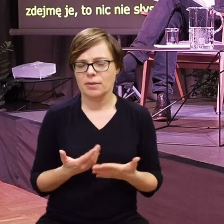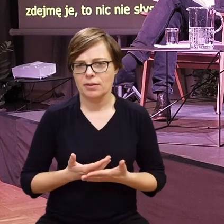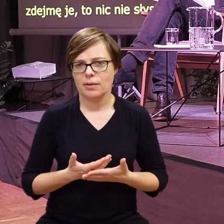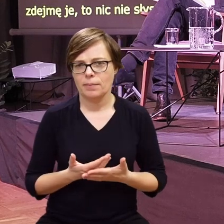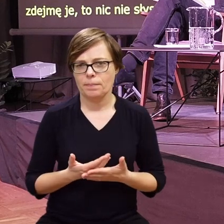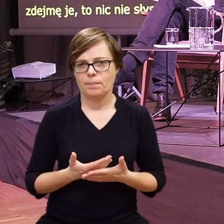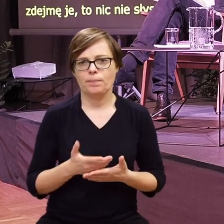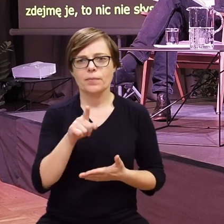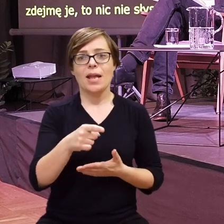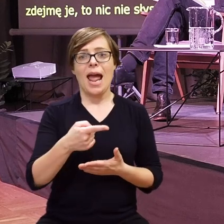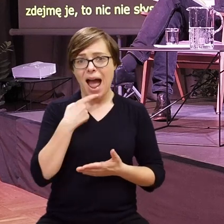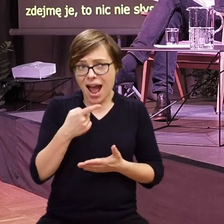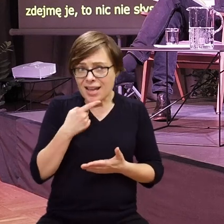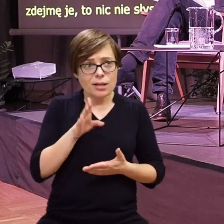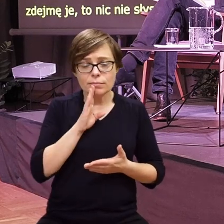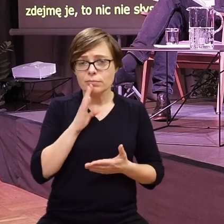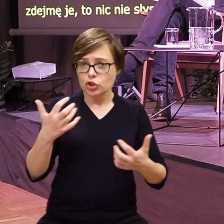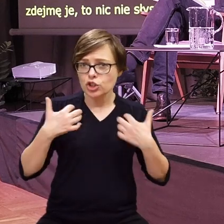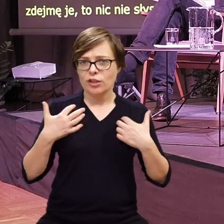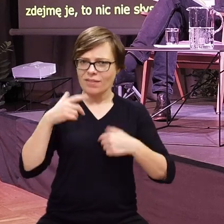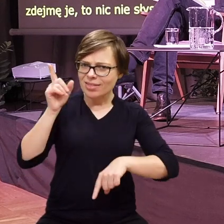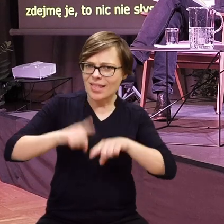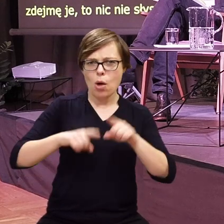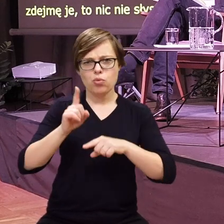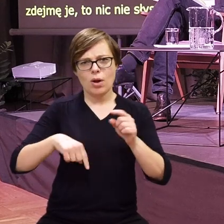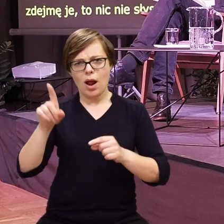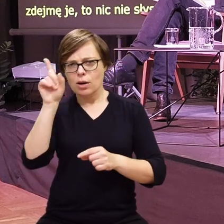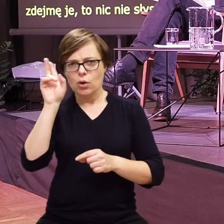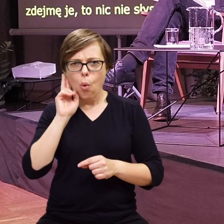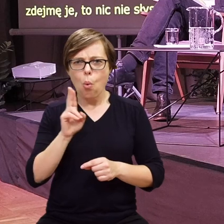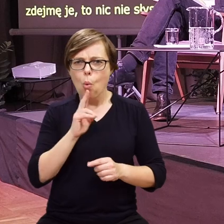względów był językiem żywym i naturalnym w tym środowisku.